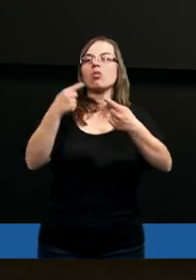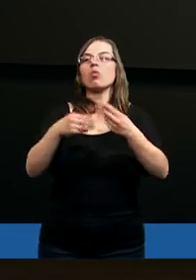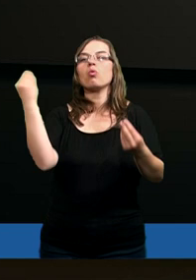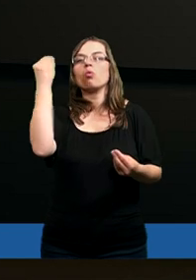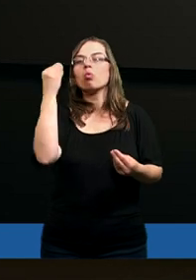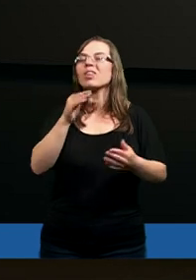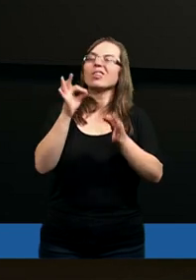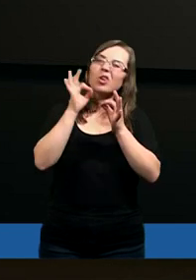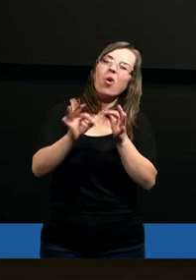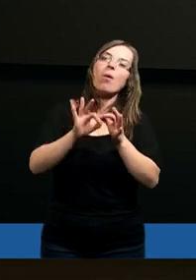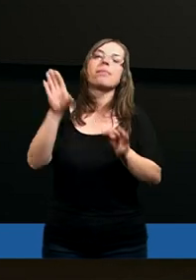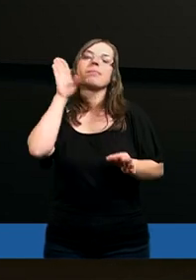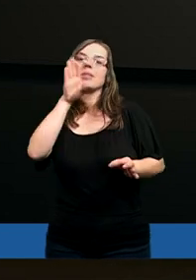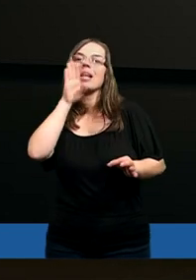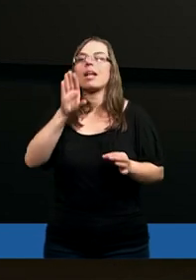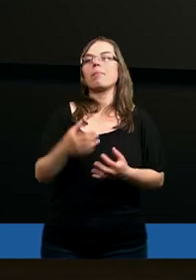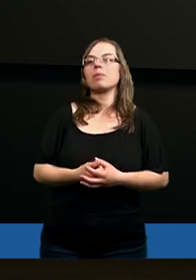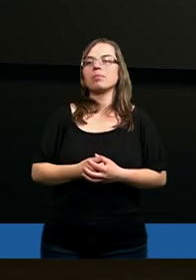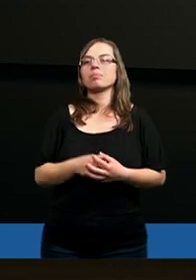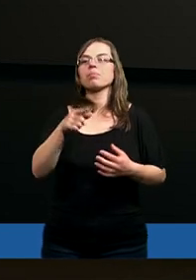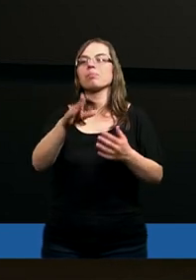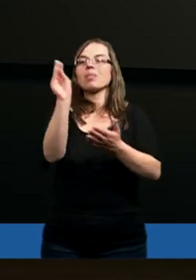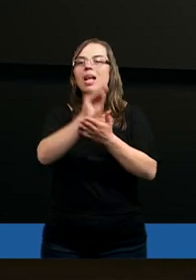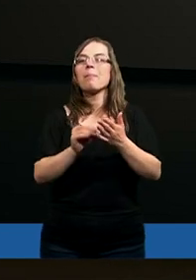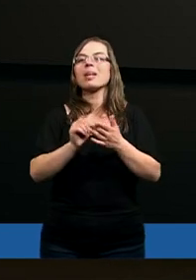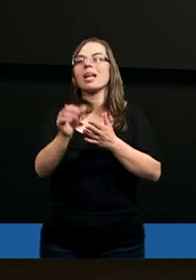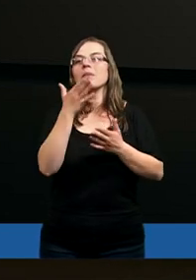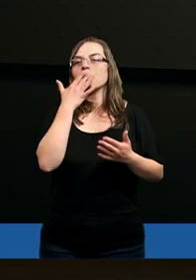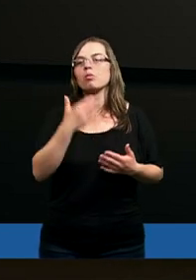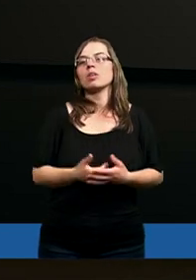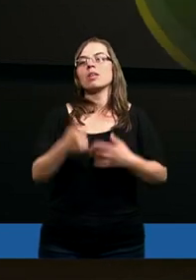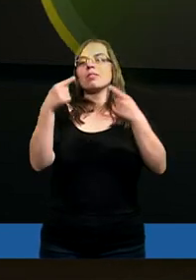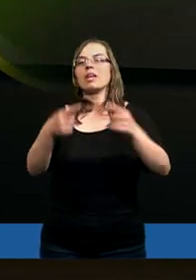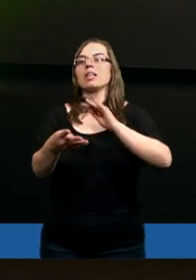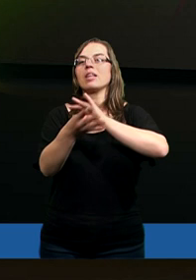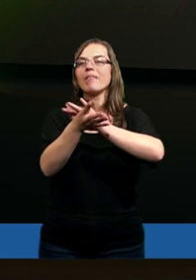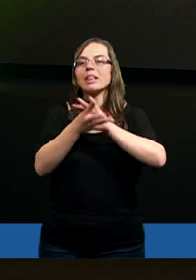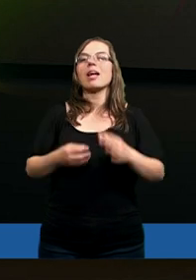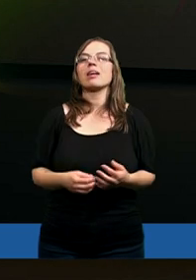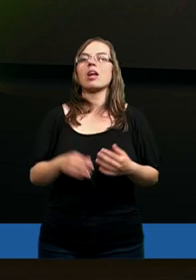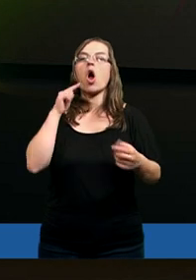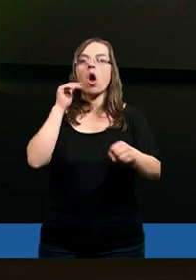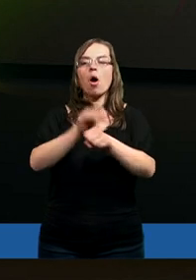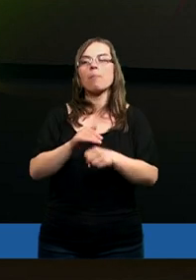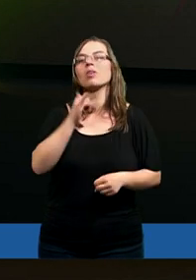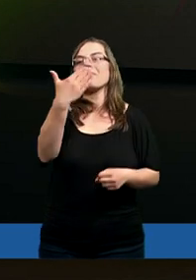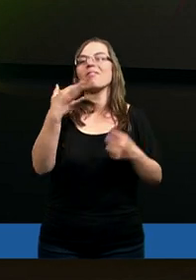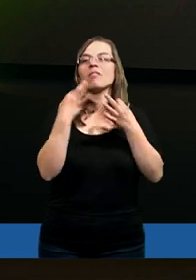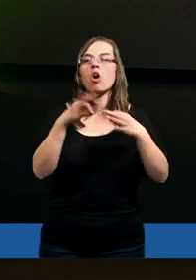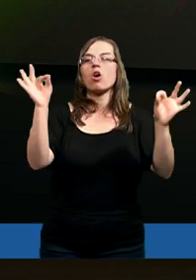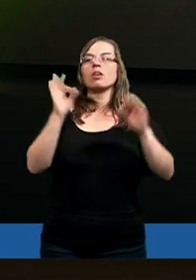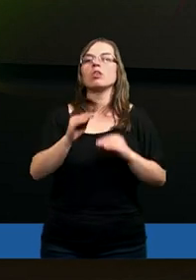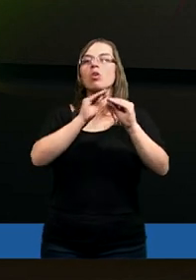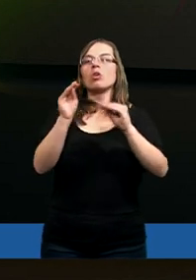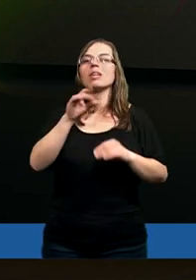pokolenie uczy się dokładnie tego samego. Piotr musi napisać w wierszu 19 obiecując im